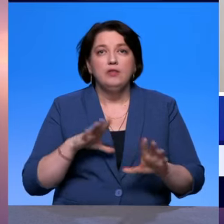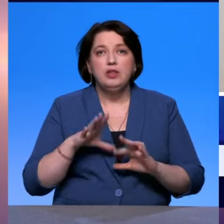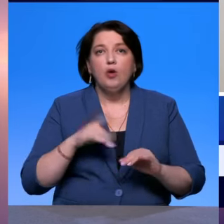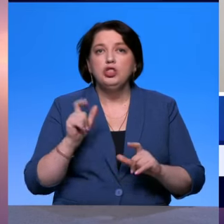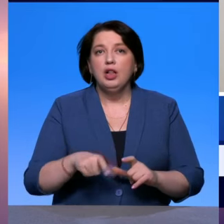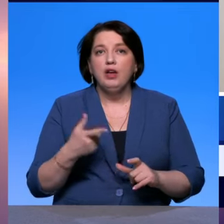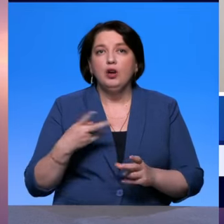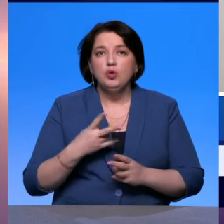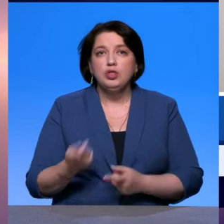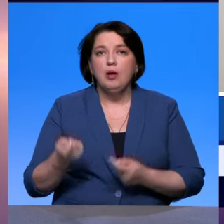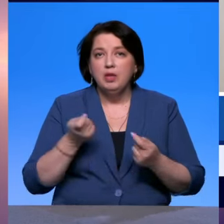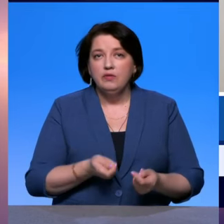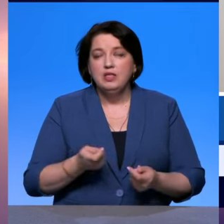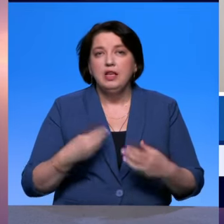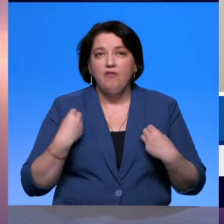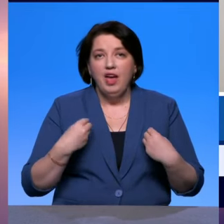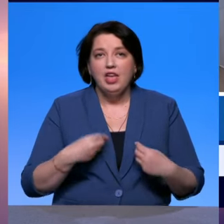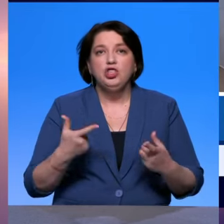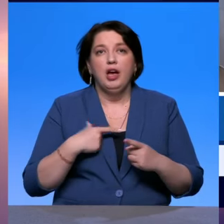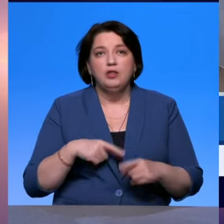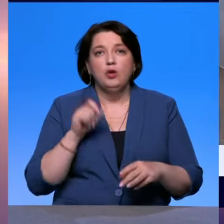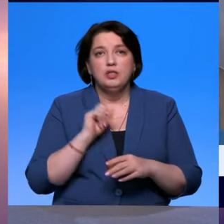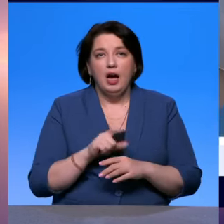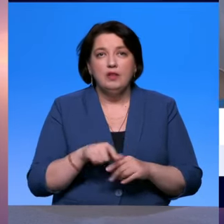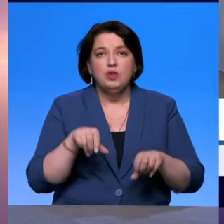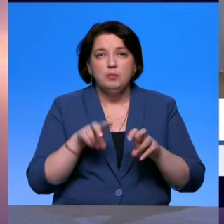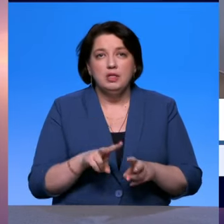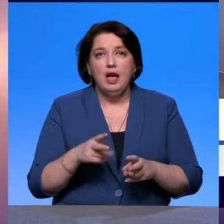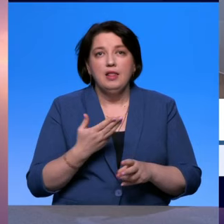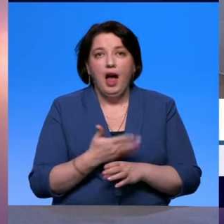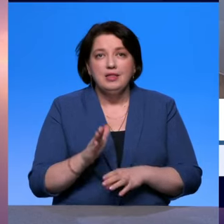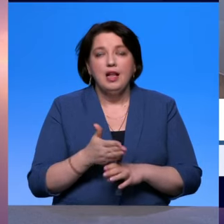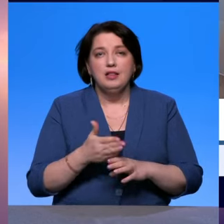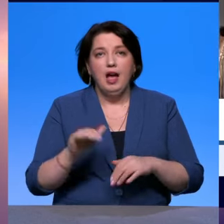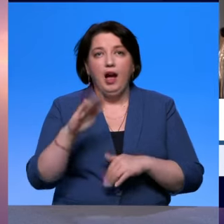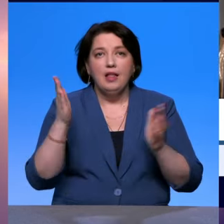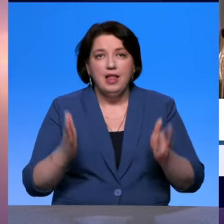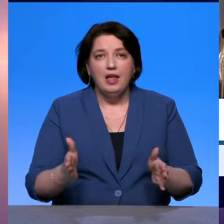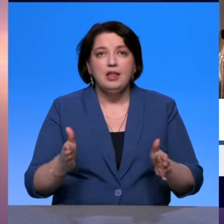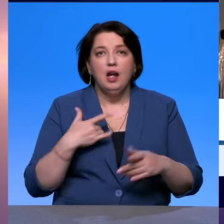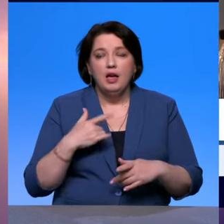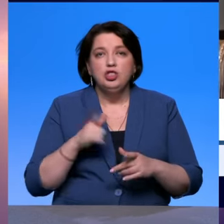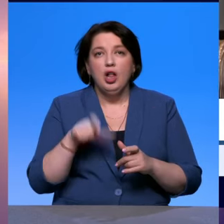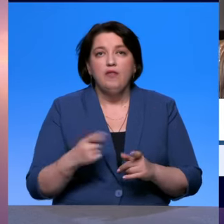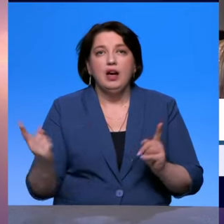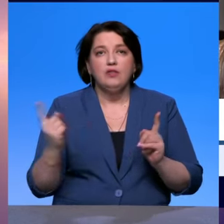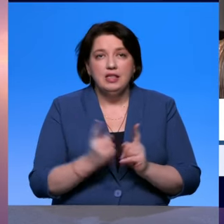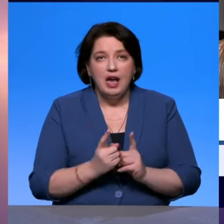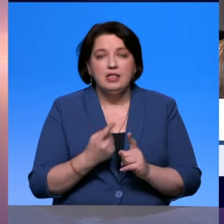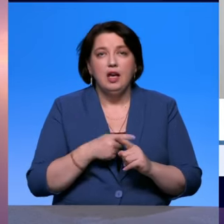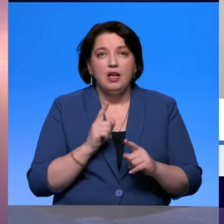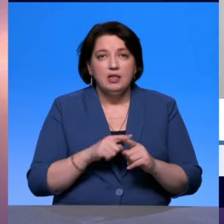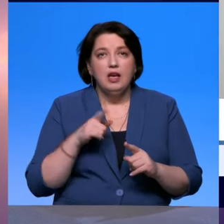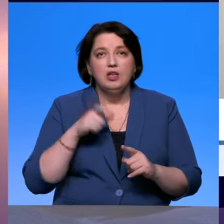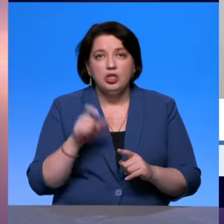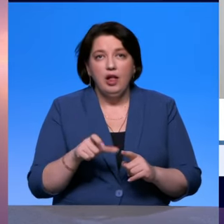надо перевезти и вещи, то есть заказывается отдельный контейнер, человека встретить, дать ему полностью отделанную и мобилированную